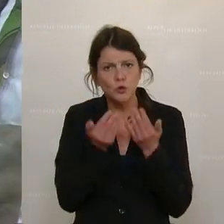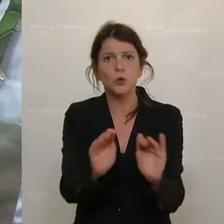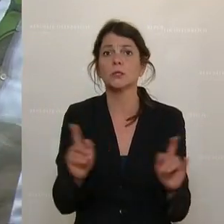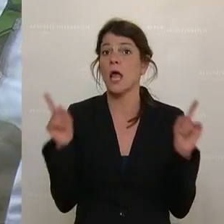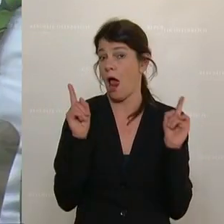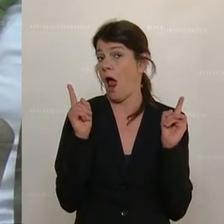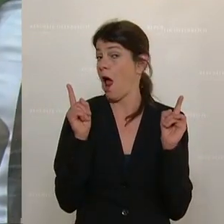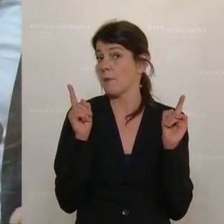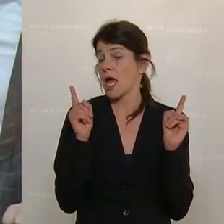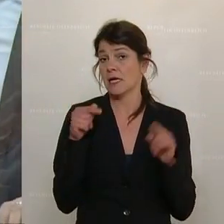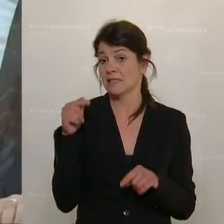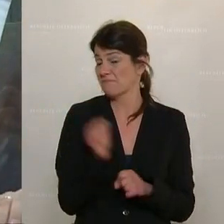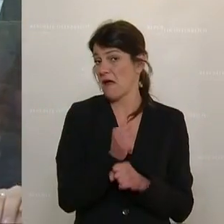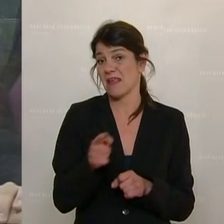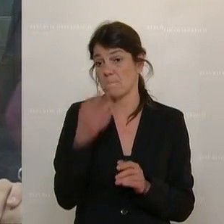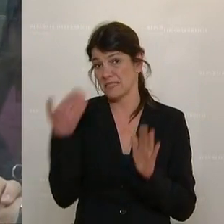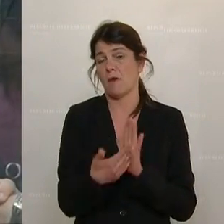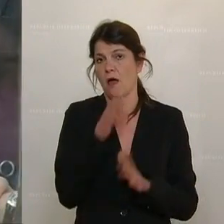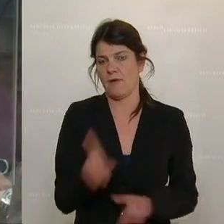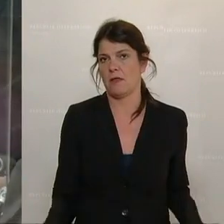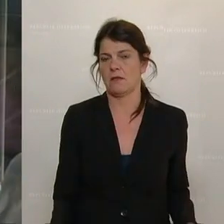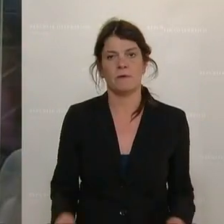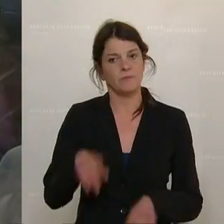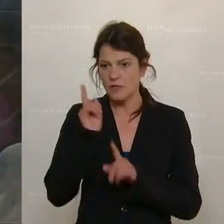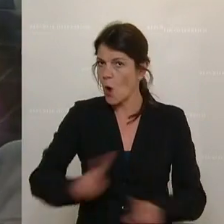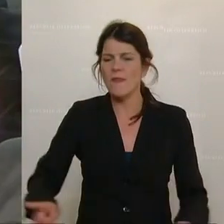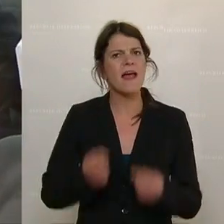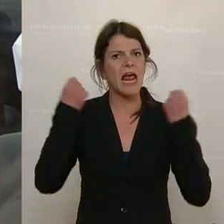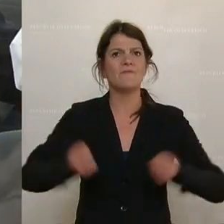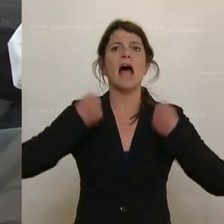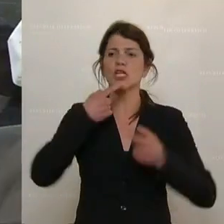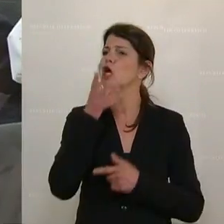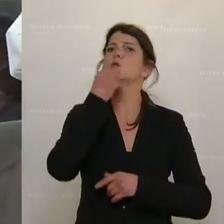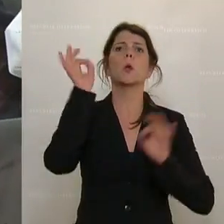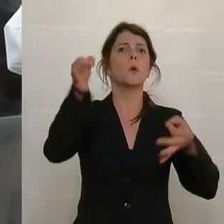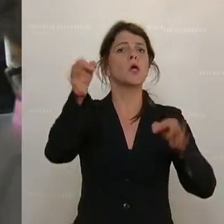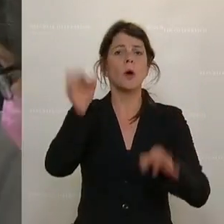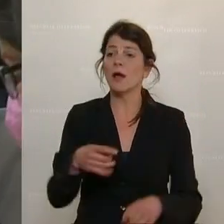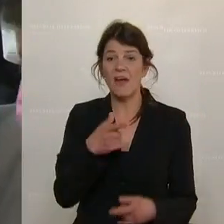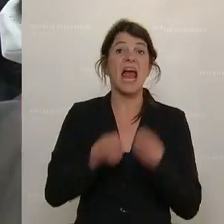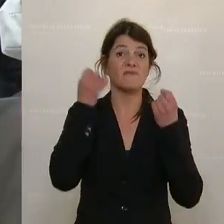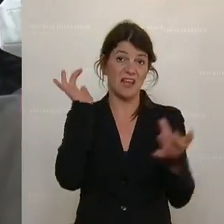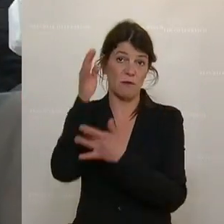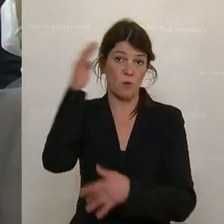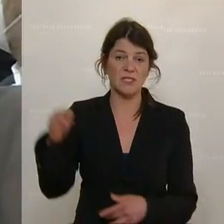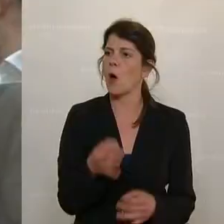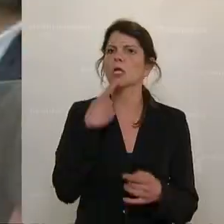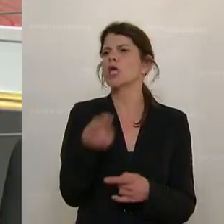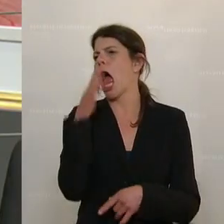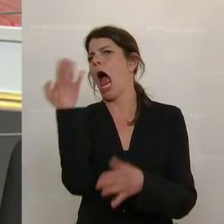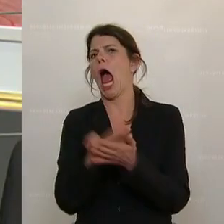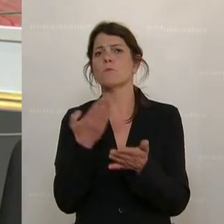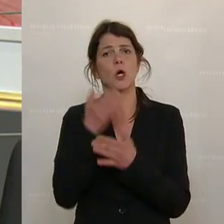Aber es ist nicht dazu da, missbraucht zu werden. Nicht dazu da, Gewalt zu verherrlichen gegen Polizei oder zu verharmlosen. Und da